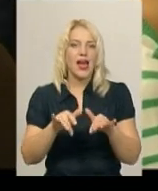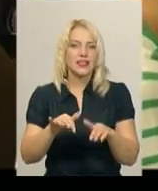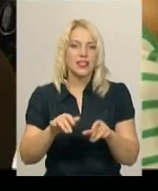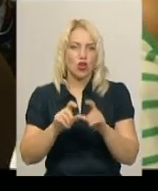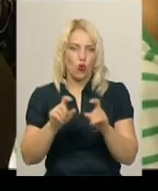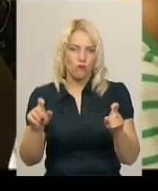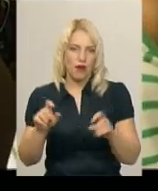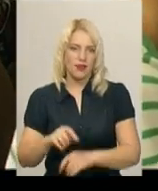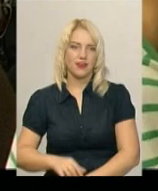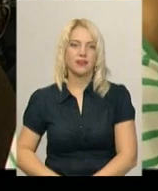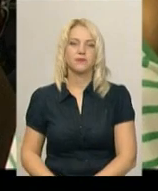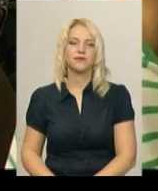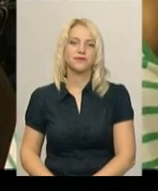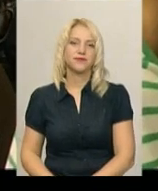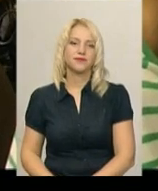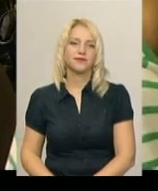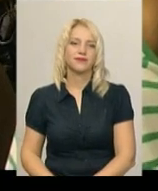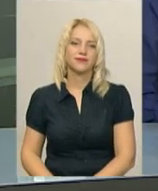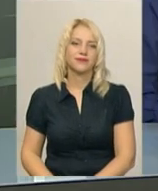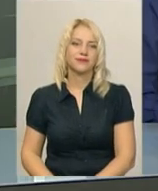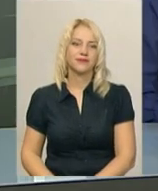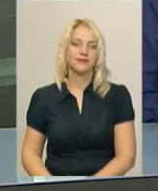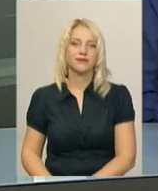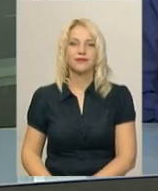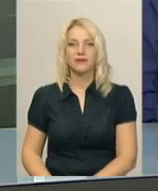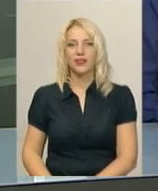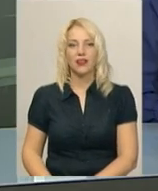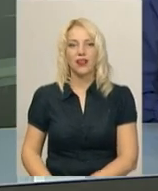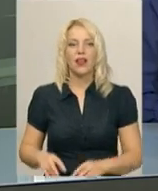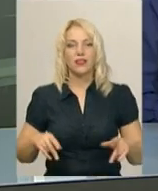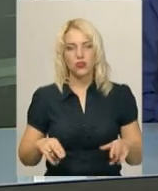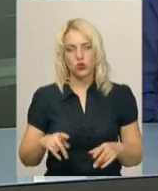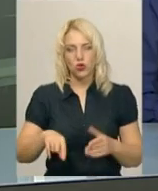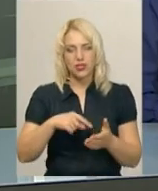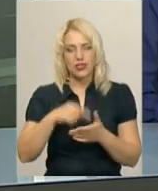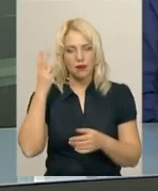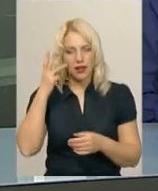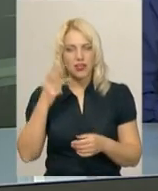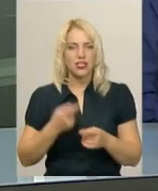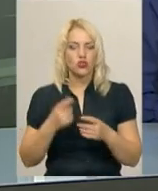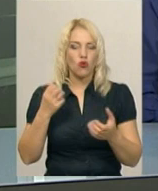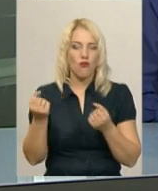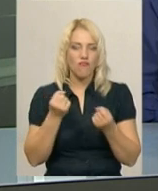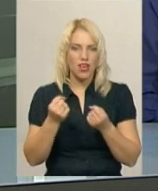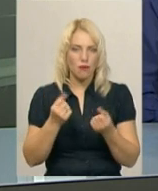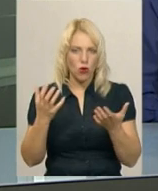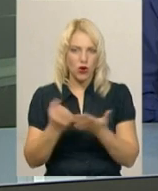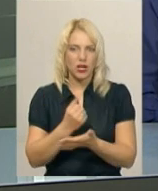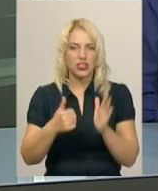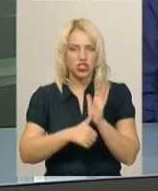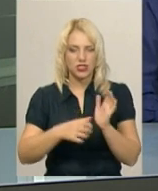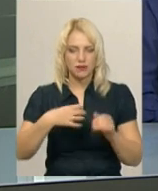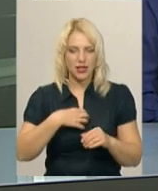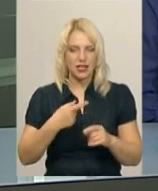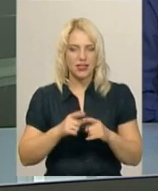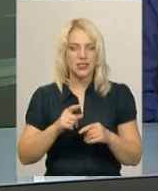Олексюк, Дем'ян Цегольник, Новини, Поділля, Центр. Танцюристи з Хмельницького вибороли шість медалей на Чемпіонаті світу з